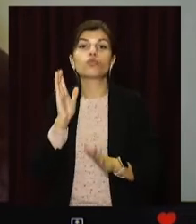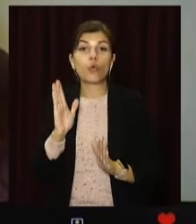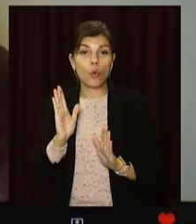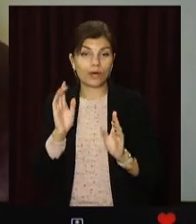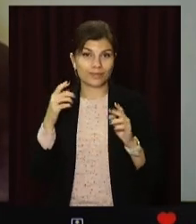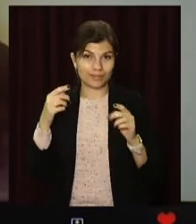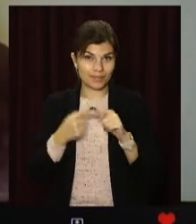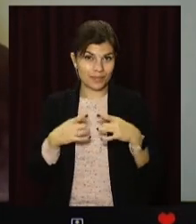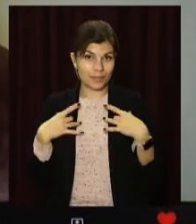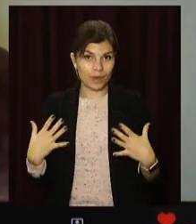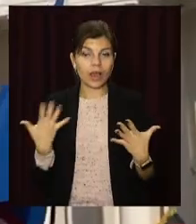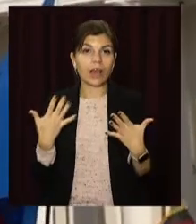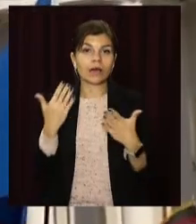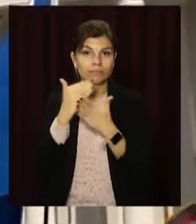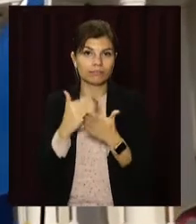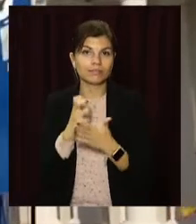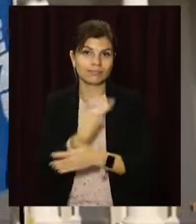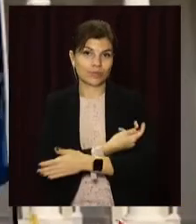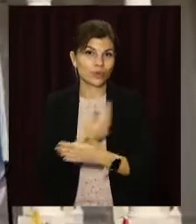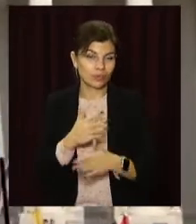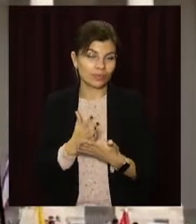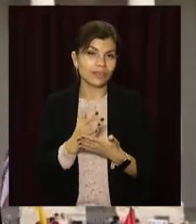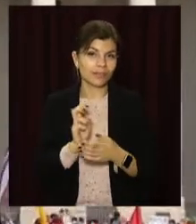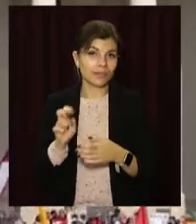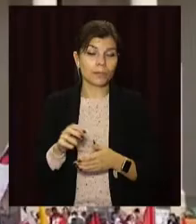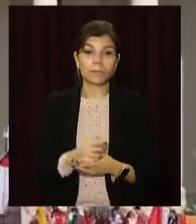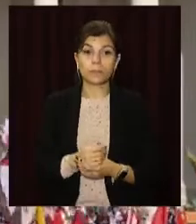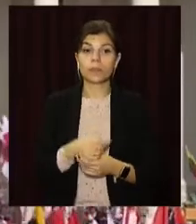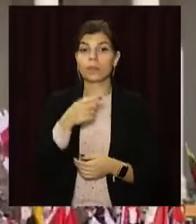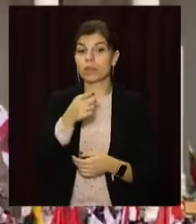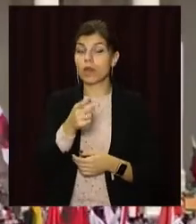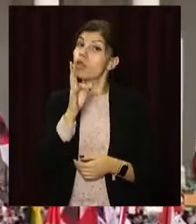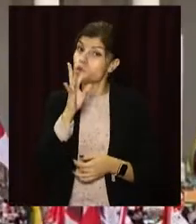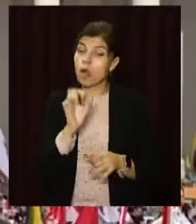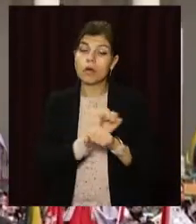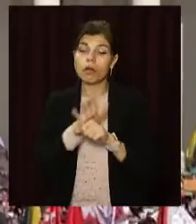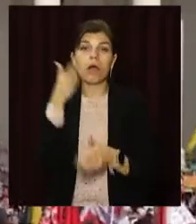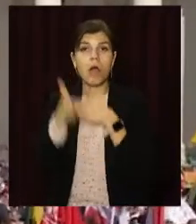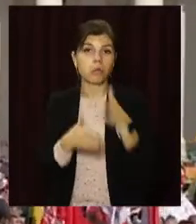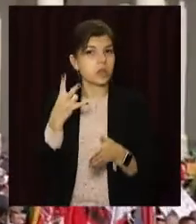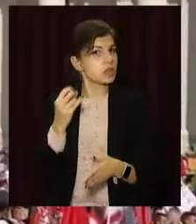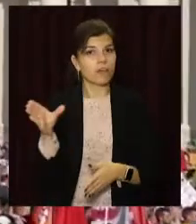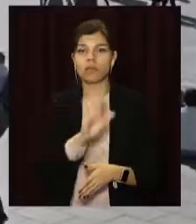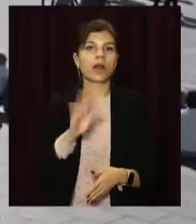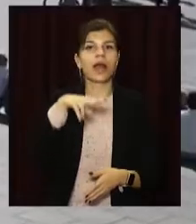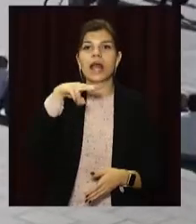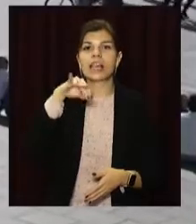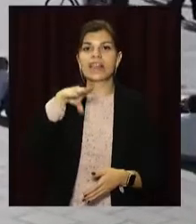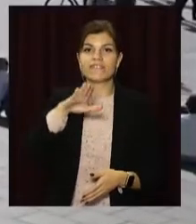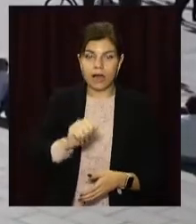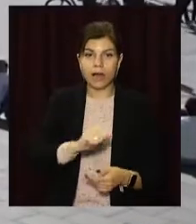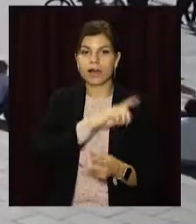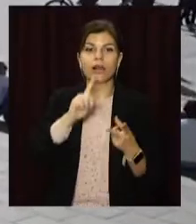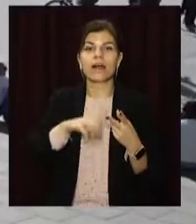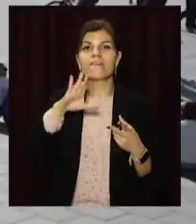відповідають вимогам. Проте охочі роблять щеплення від ковіду не всі. Зокрема, у столиці Литви і Вільнюсі мешканці